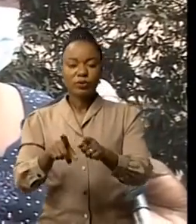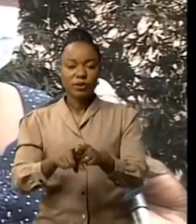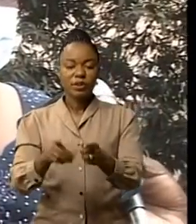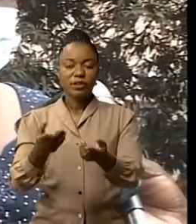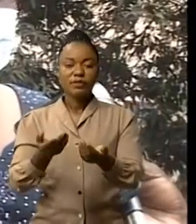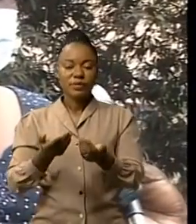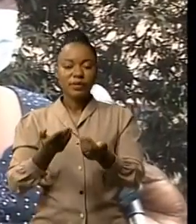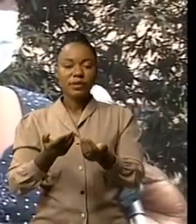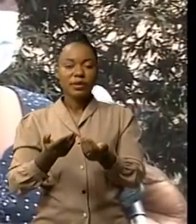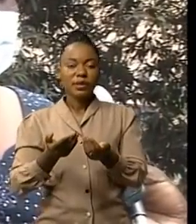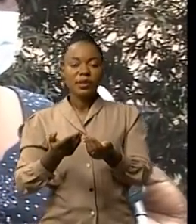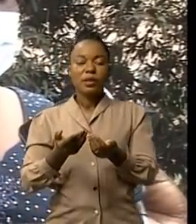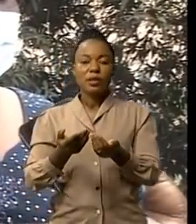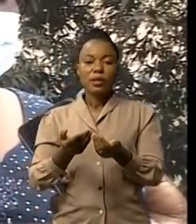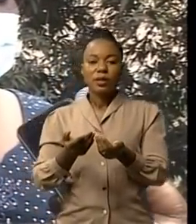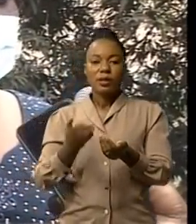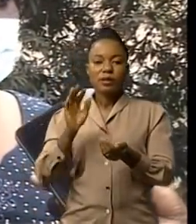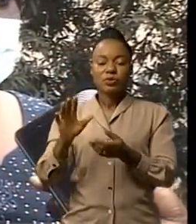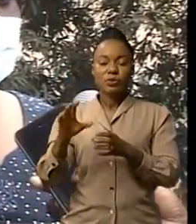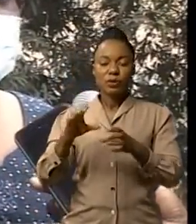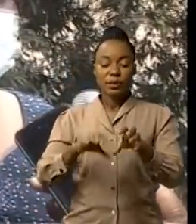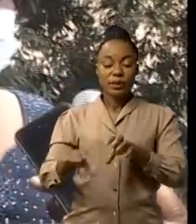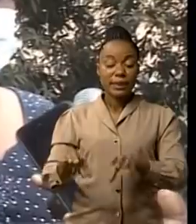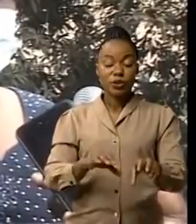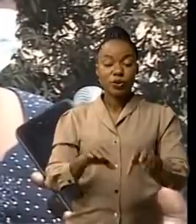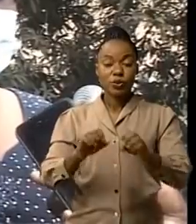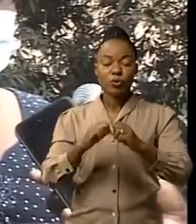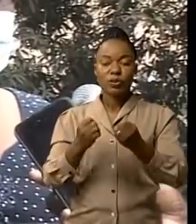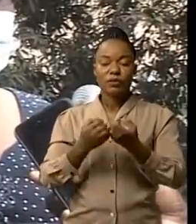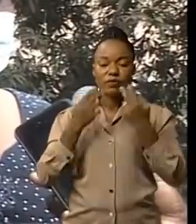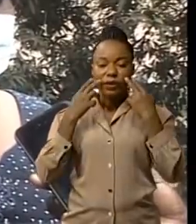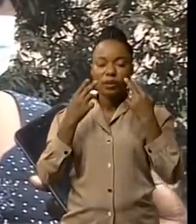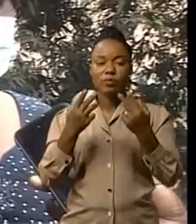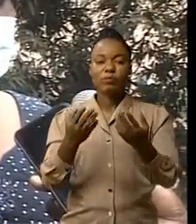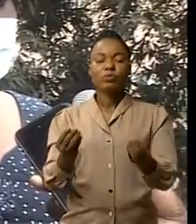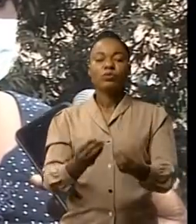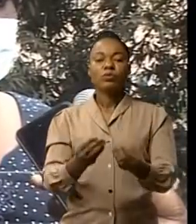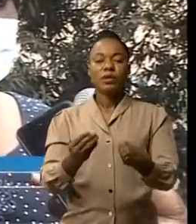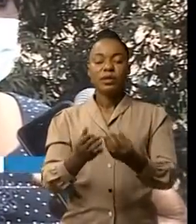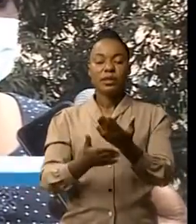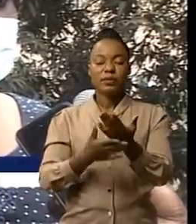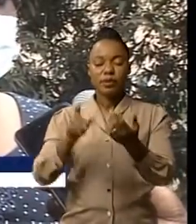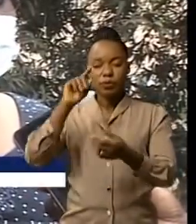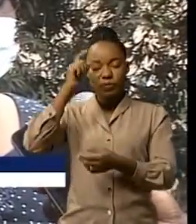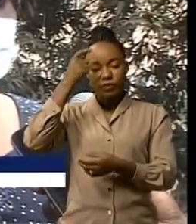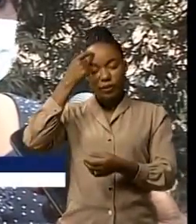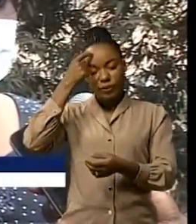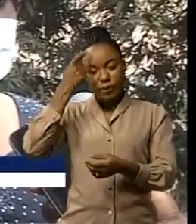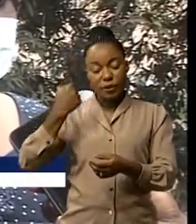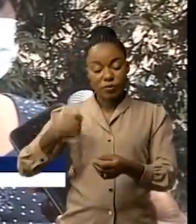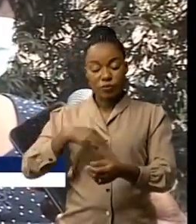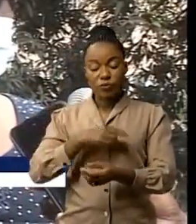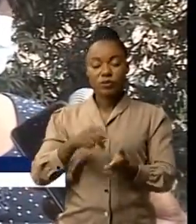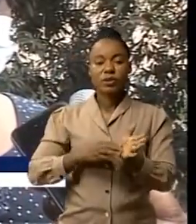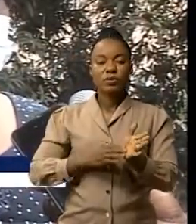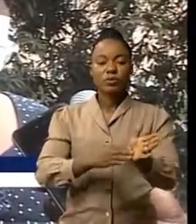faire graviter son action sociale et voilà pourquoi il a demandé au gouvernement de nous accompagner